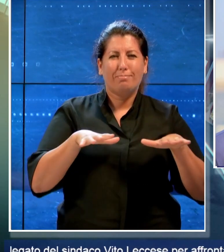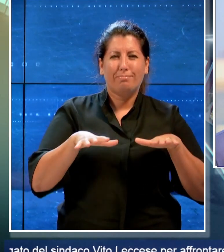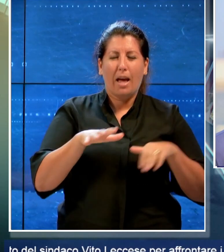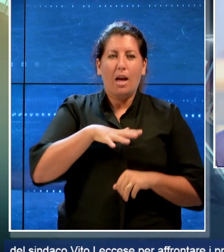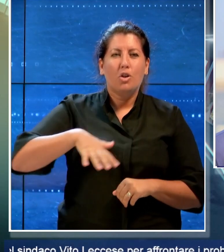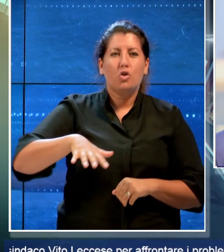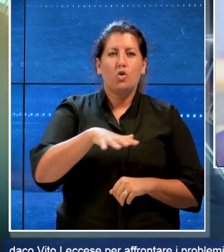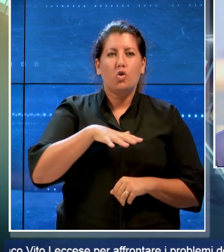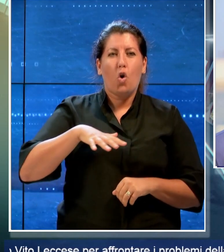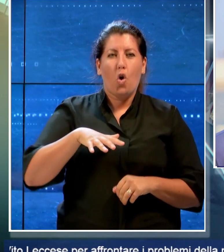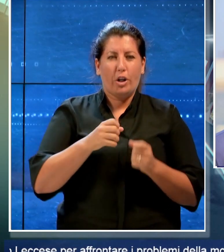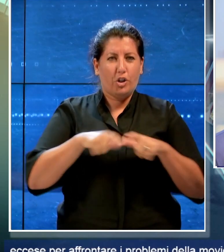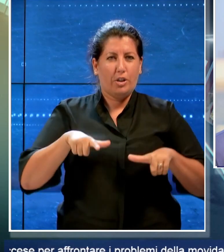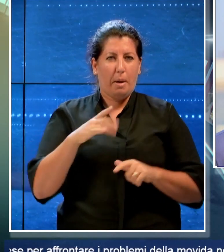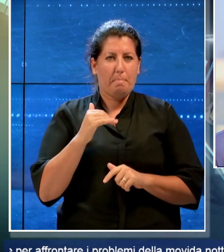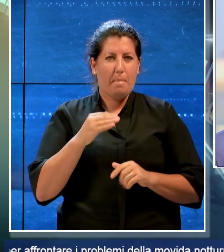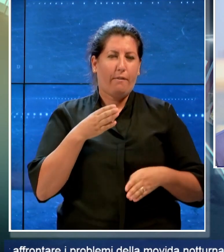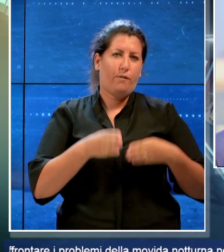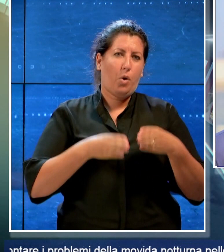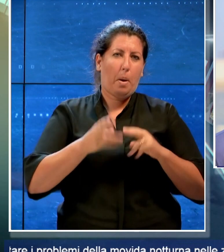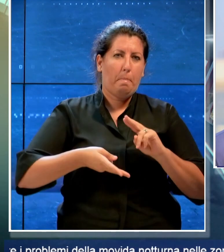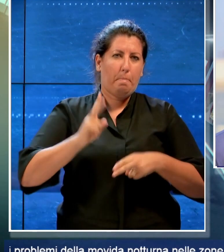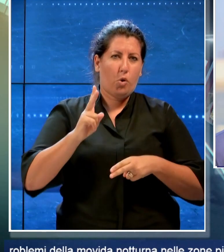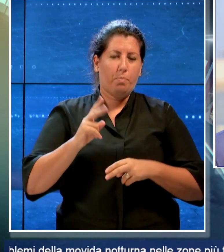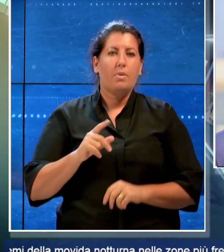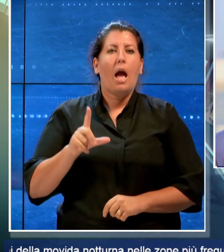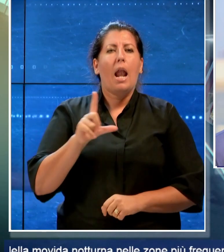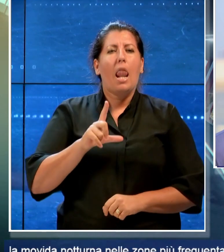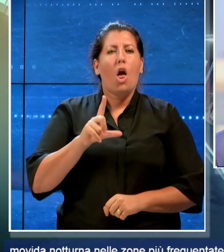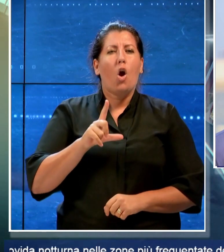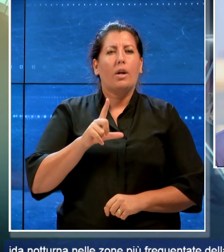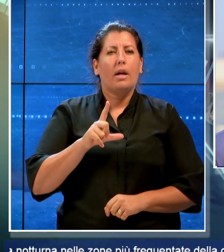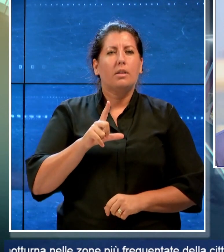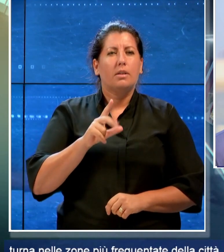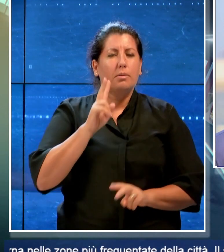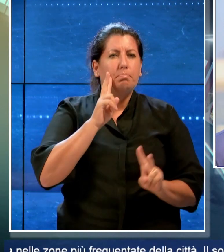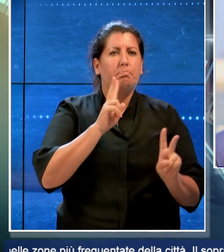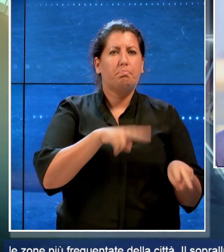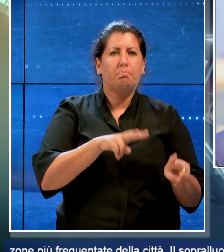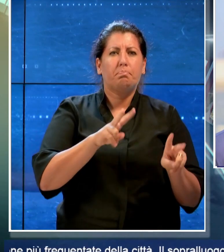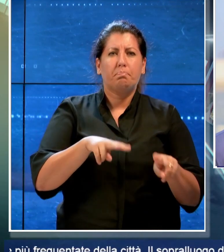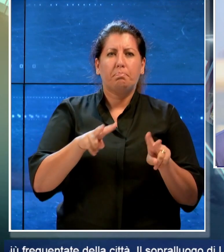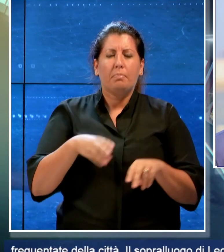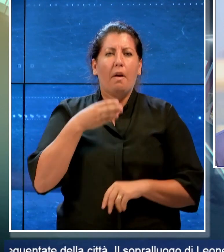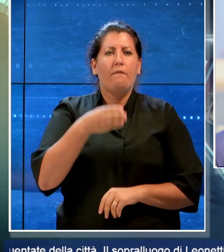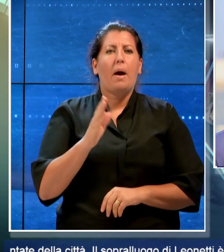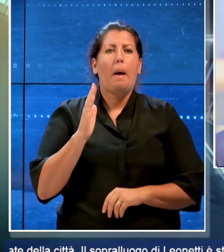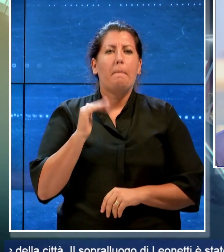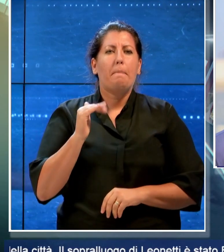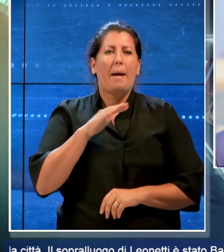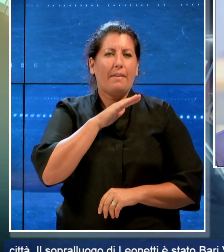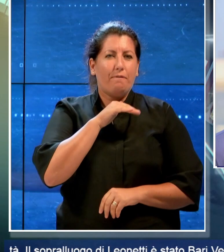frequentate della città. Il sopralluogo di Leonetti è stato effettuato a Barivecchia e nell